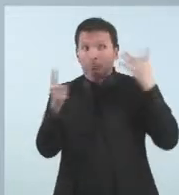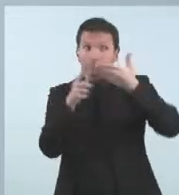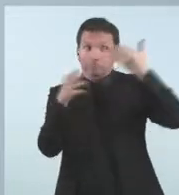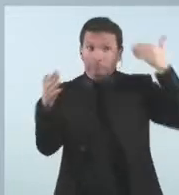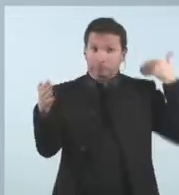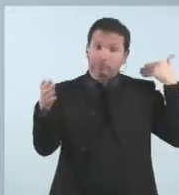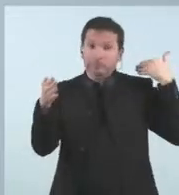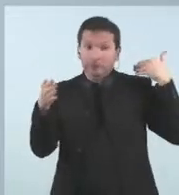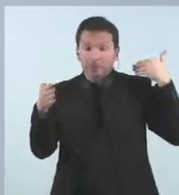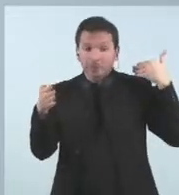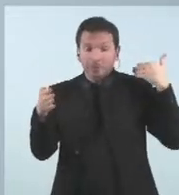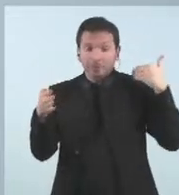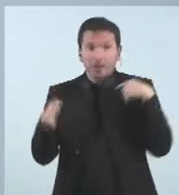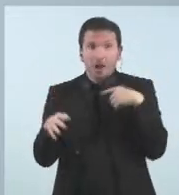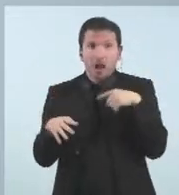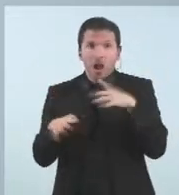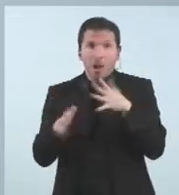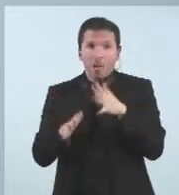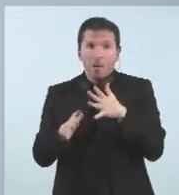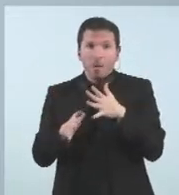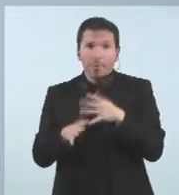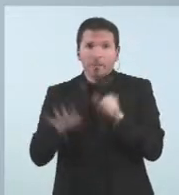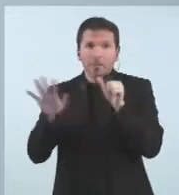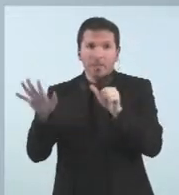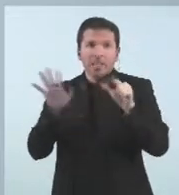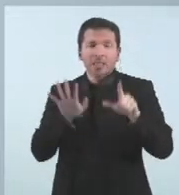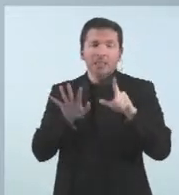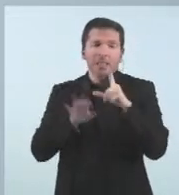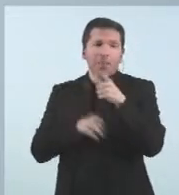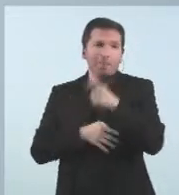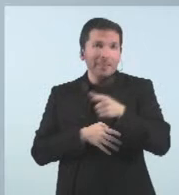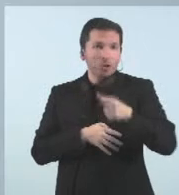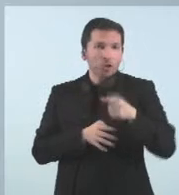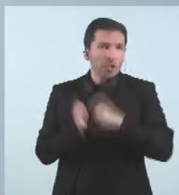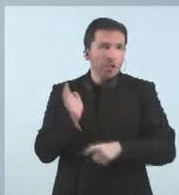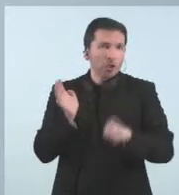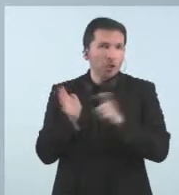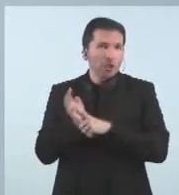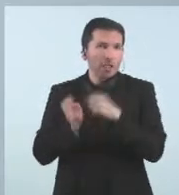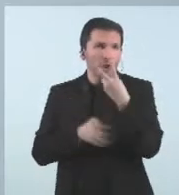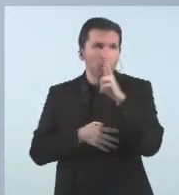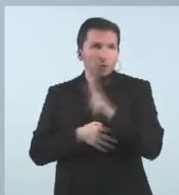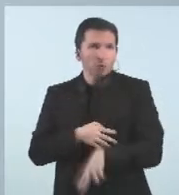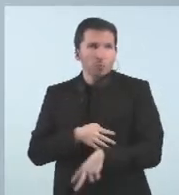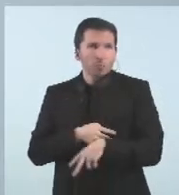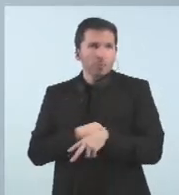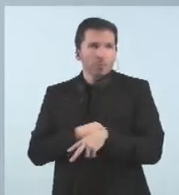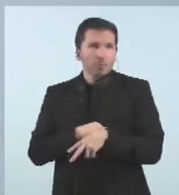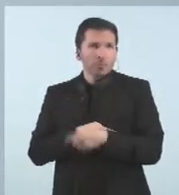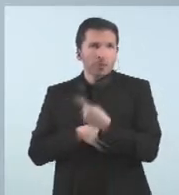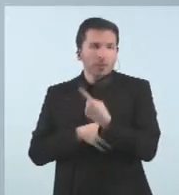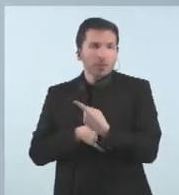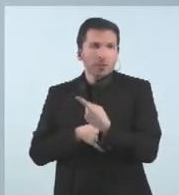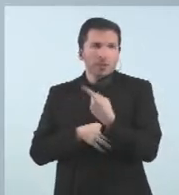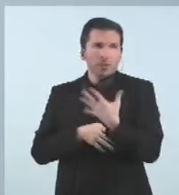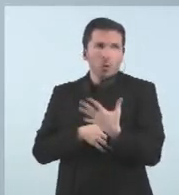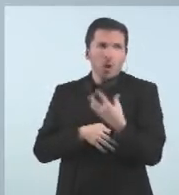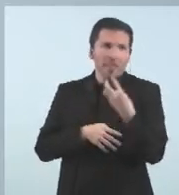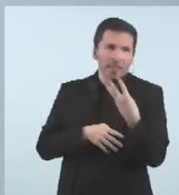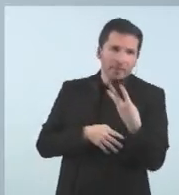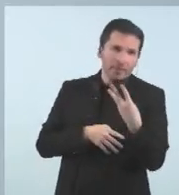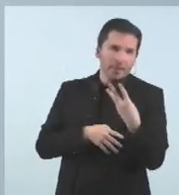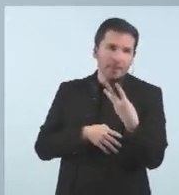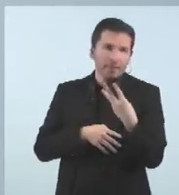podem dir, han sigut 767 persones d'un total de 2.153,